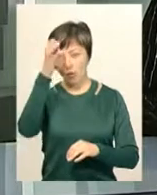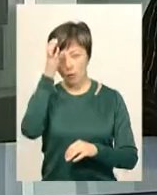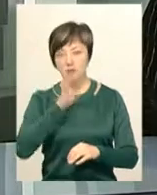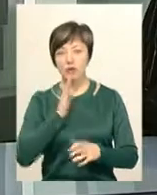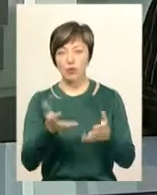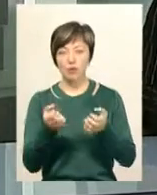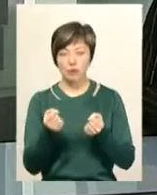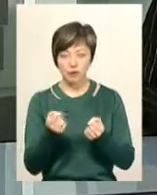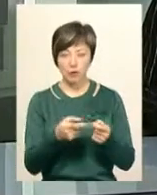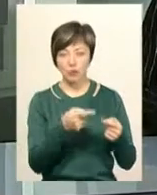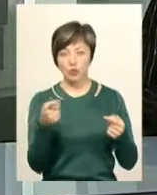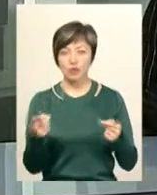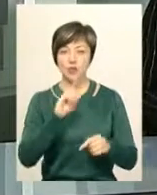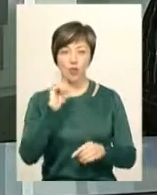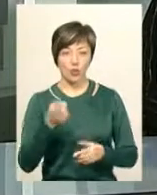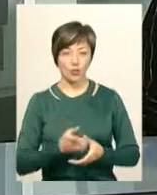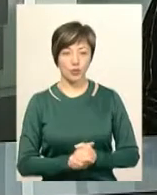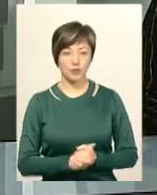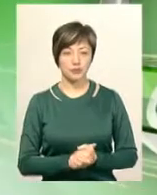отримуватиме впродовж року.